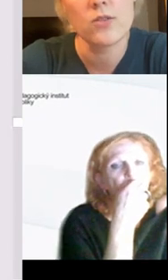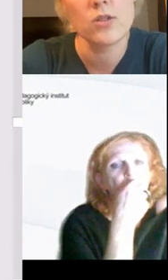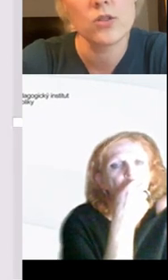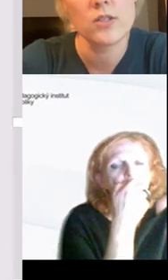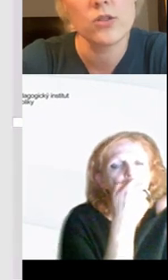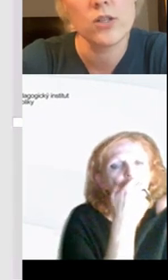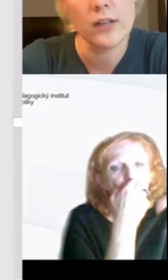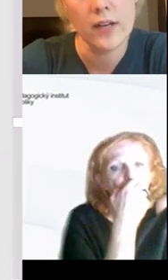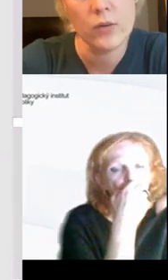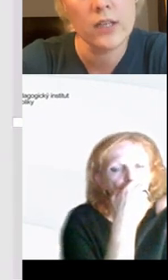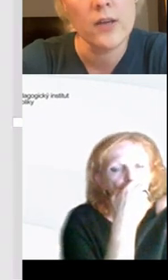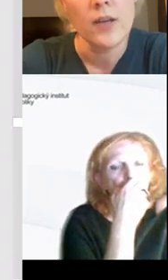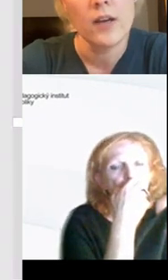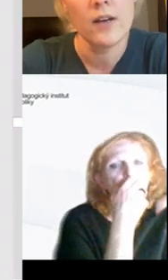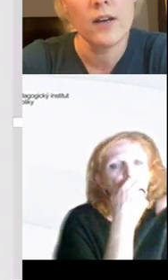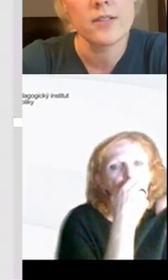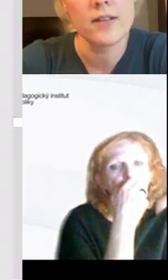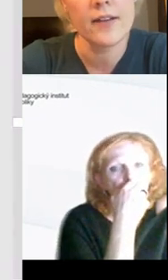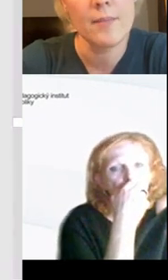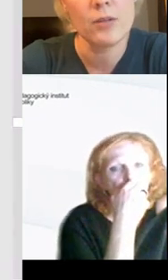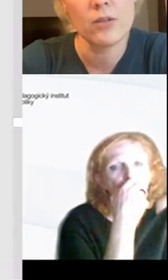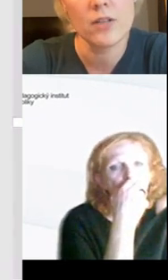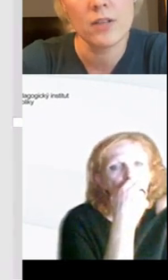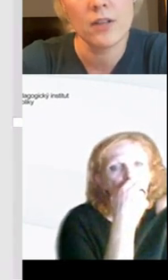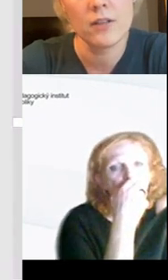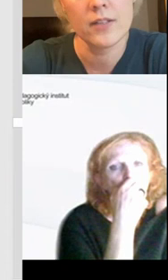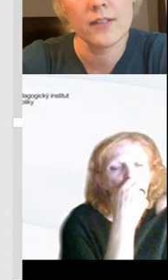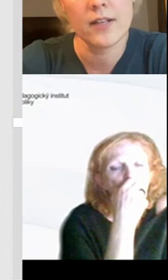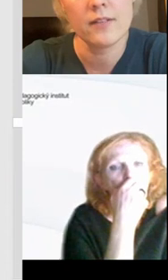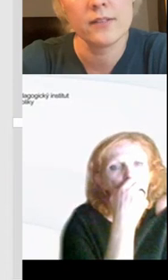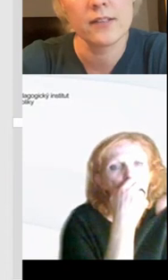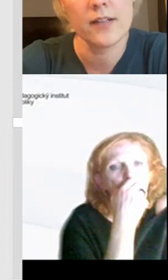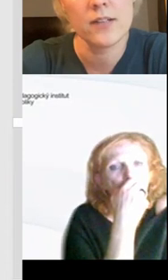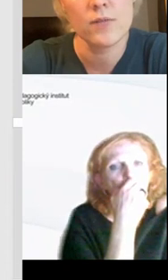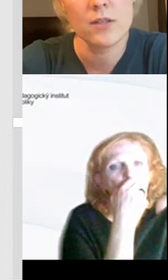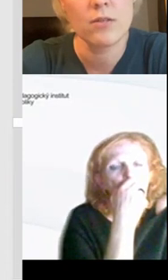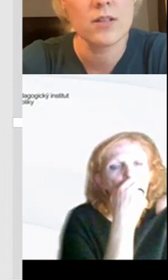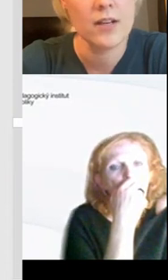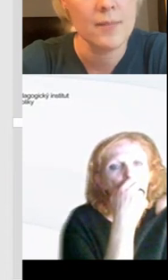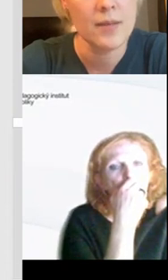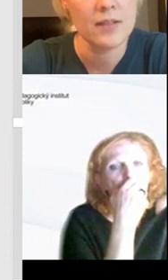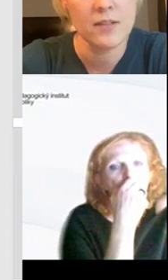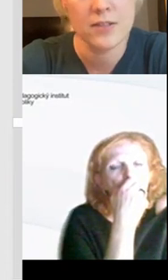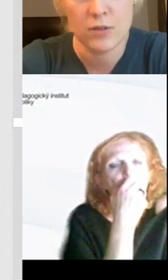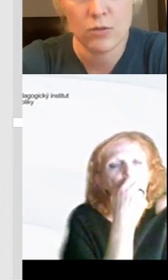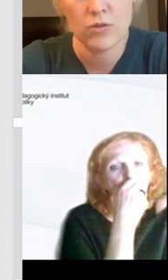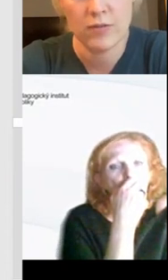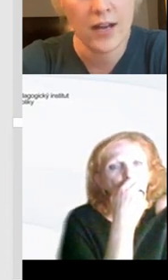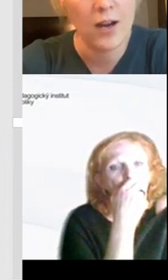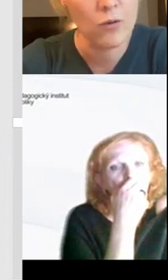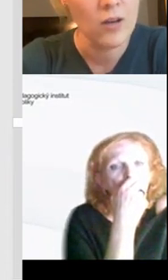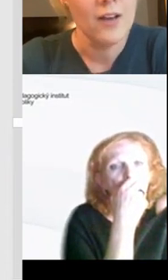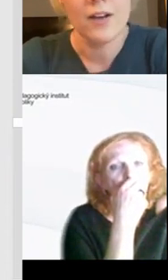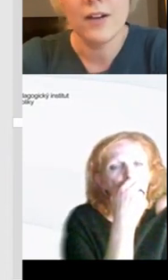svůj hlas, že slyší, jak reagují. Zase nenecháme to ty děti, některé krizové situace, nenecháme ty děti si